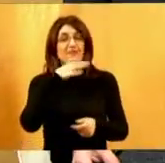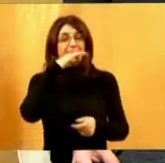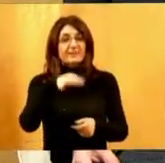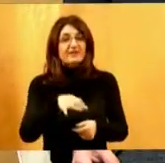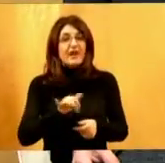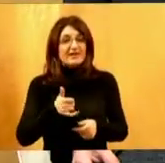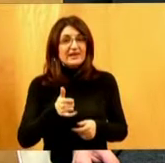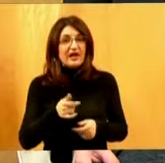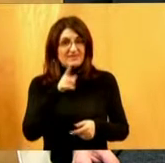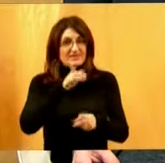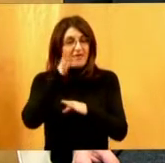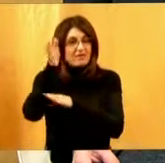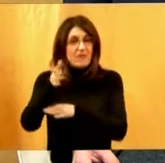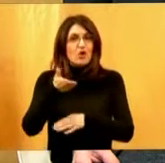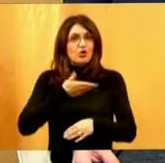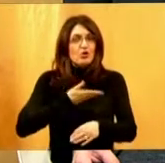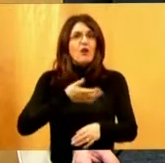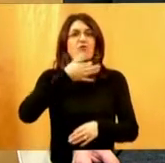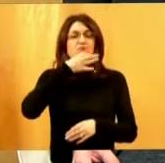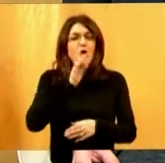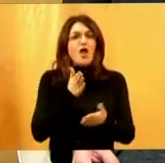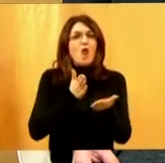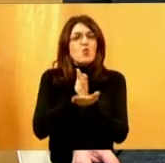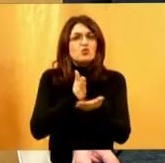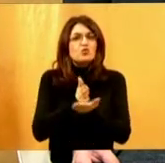tamo doživjeli i bolju uslugu,